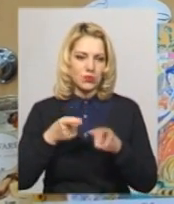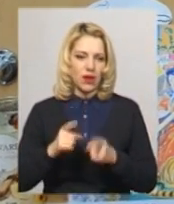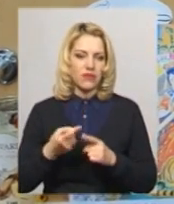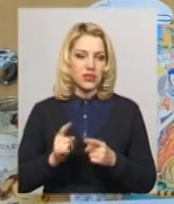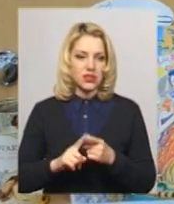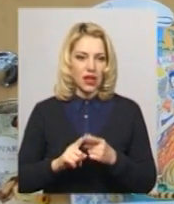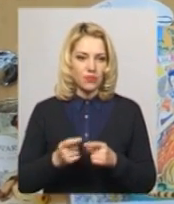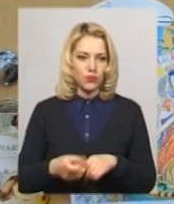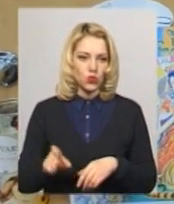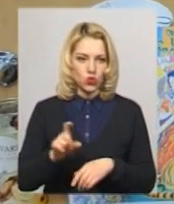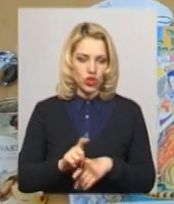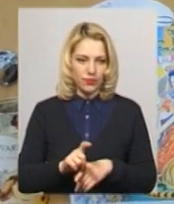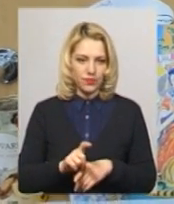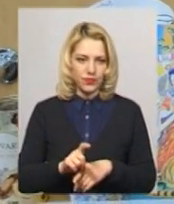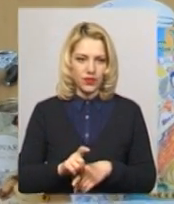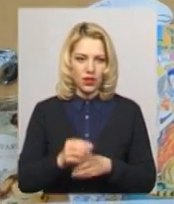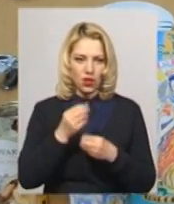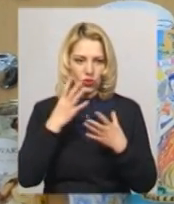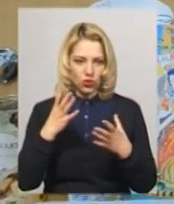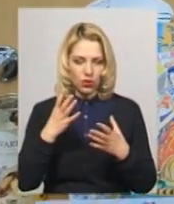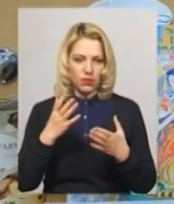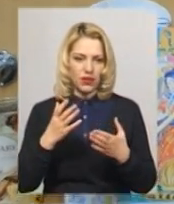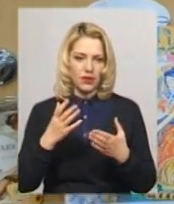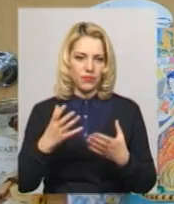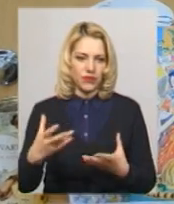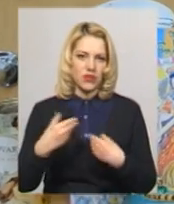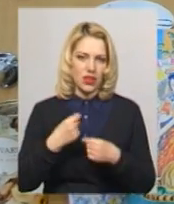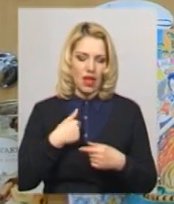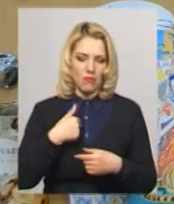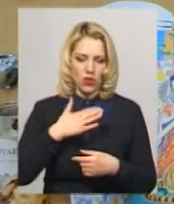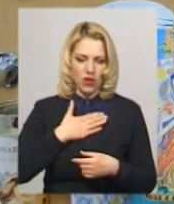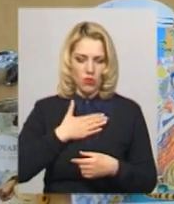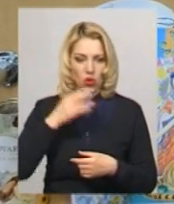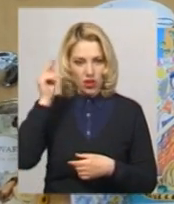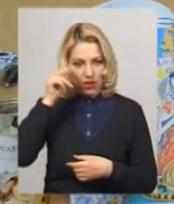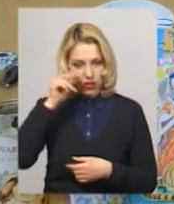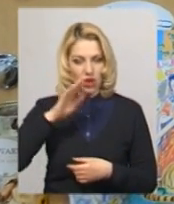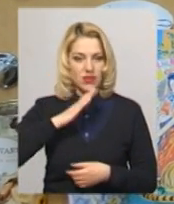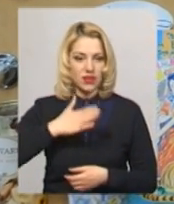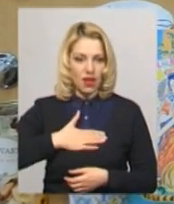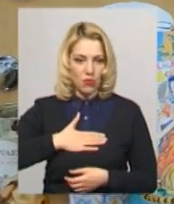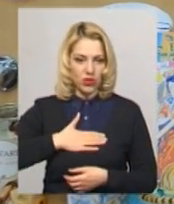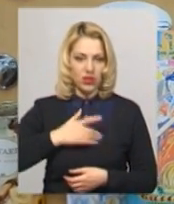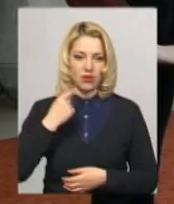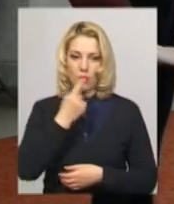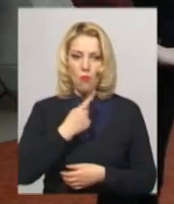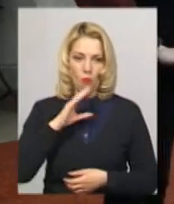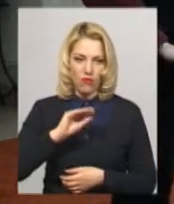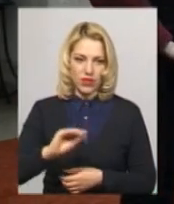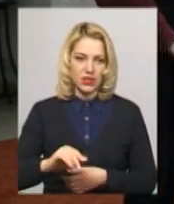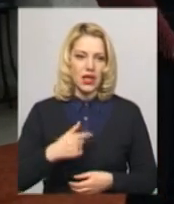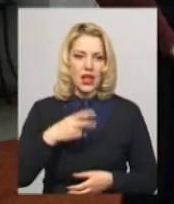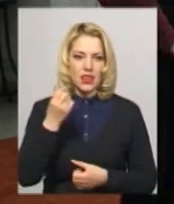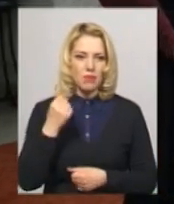добре відражається на моєму навчанні, на моєму мовленні. На